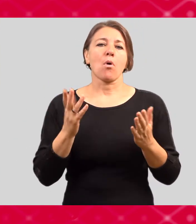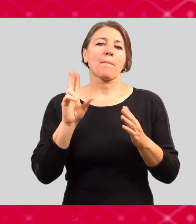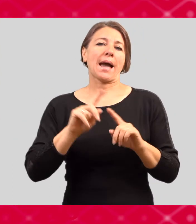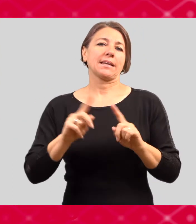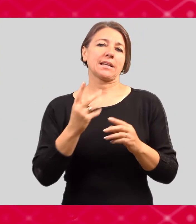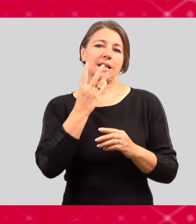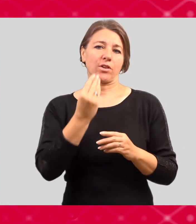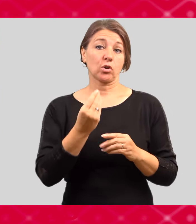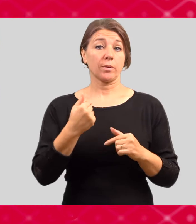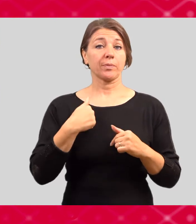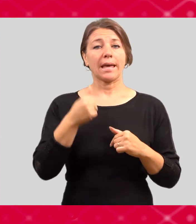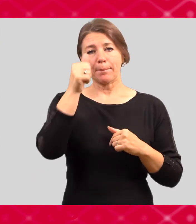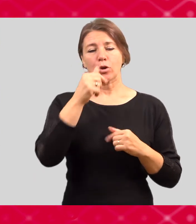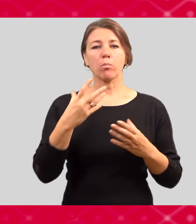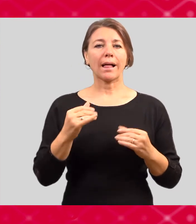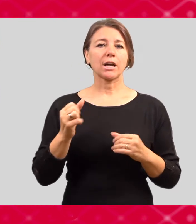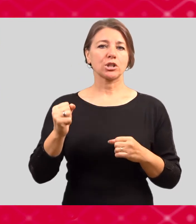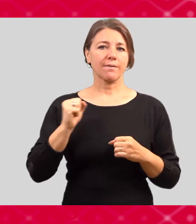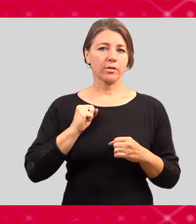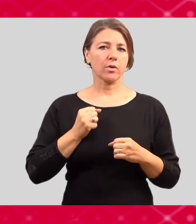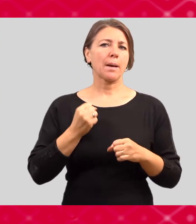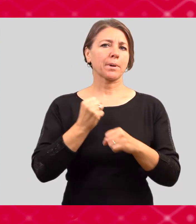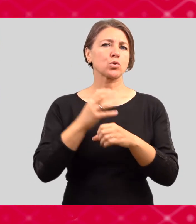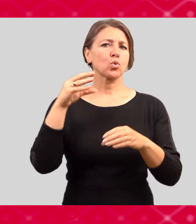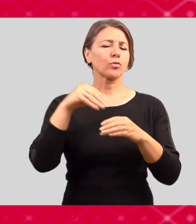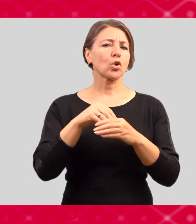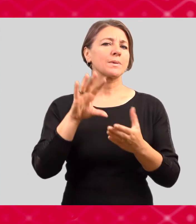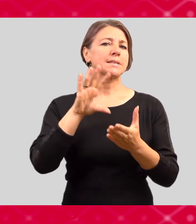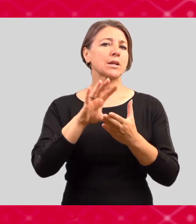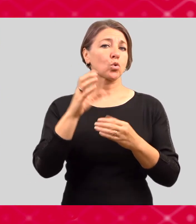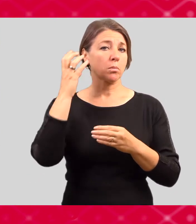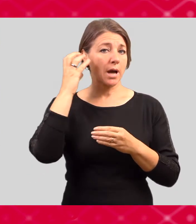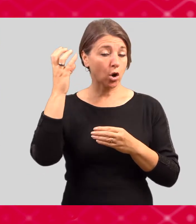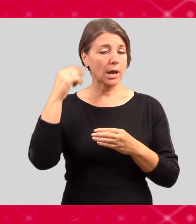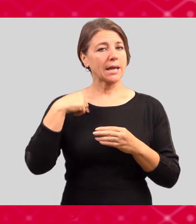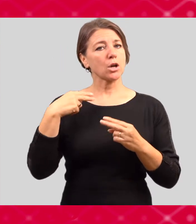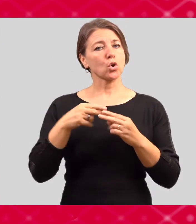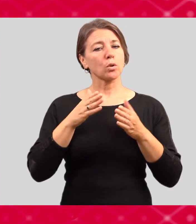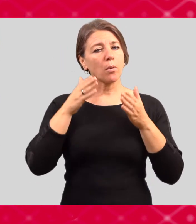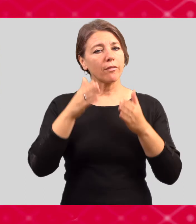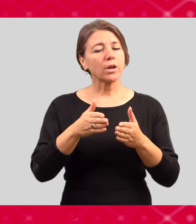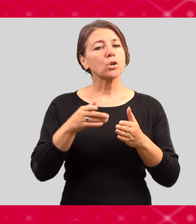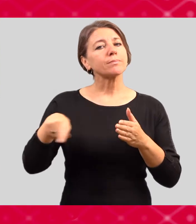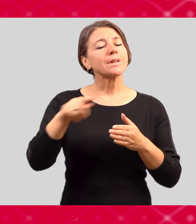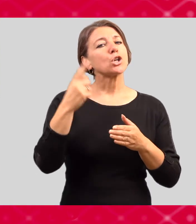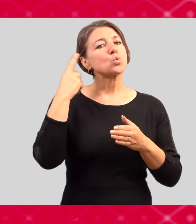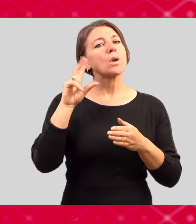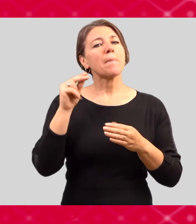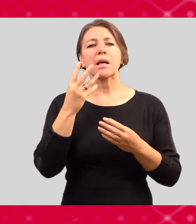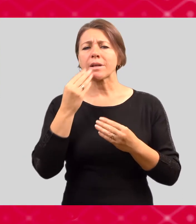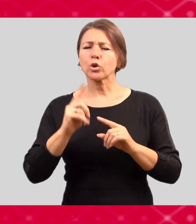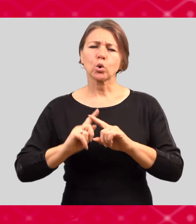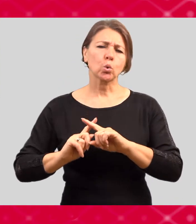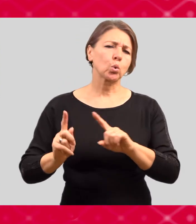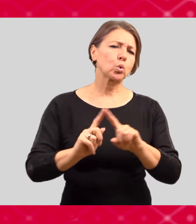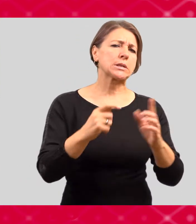Štefaničová, jsem z Centra Karolina, které má na starosti studenty a studentky s různými typy znevýhodnění,